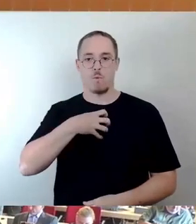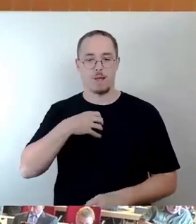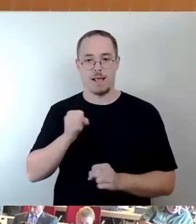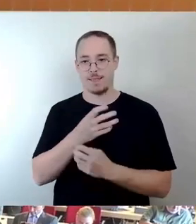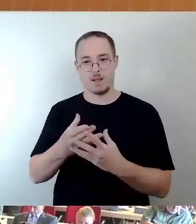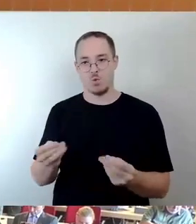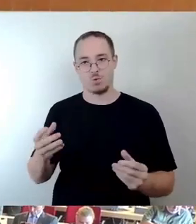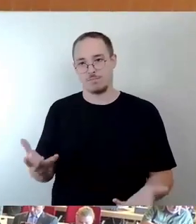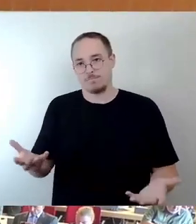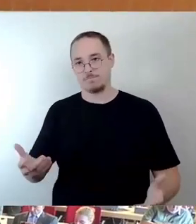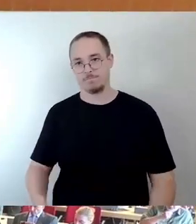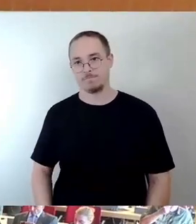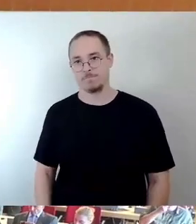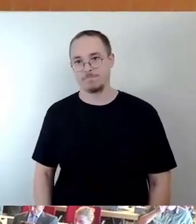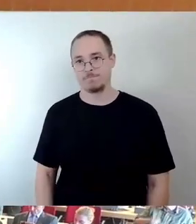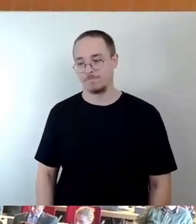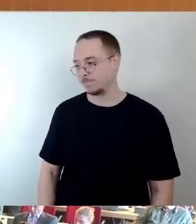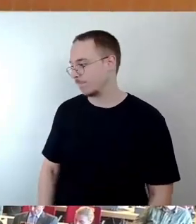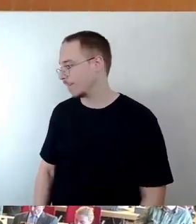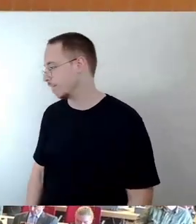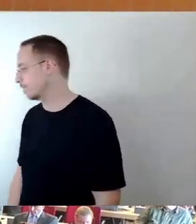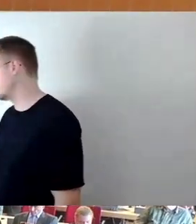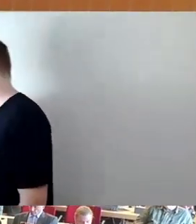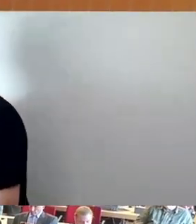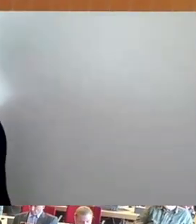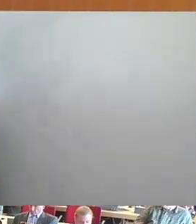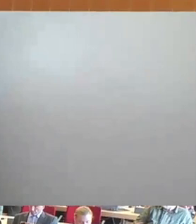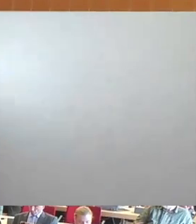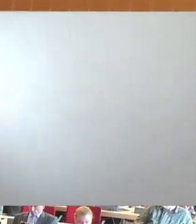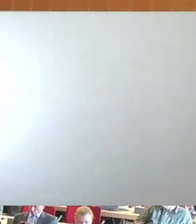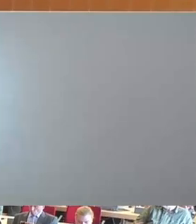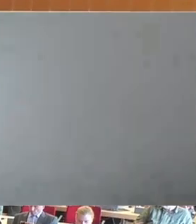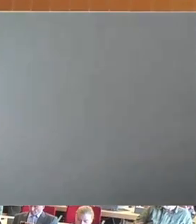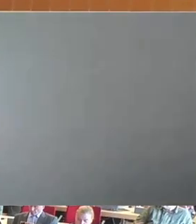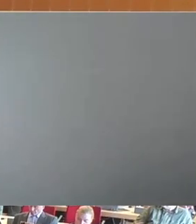Nächster Redner wäre Stefan Engel von der Fraktion SPD.